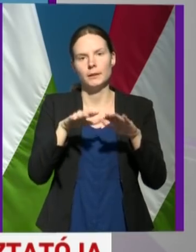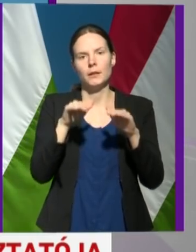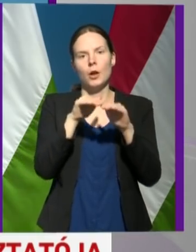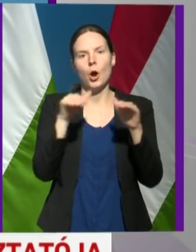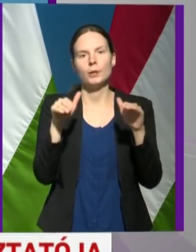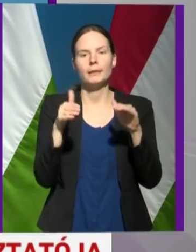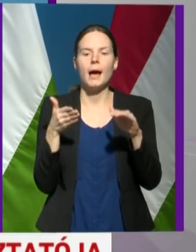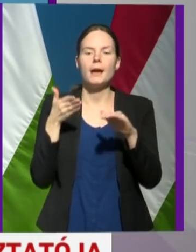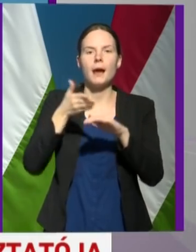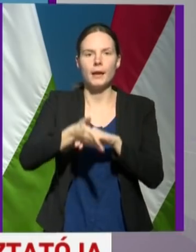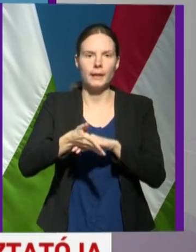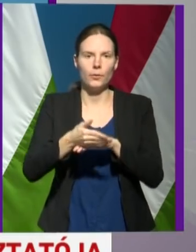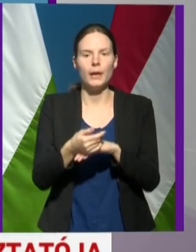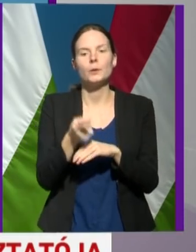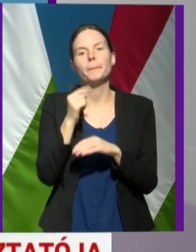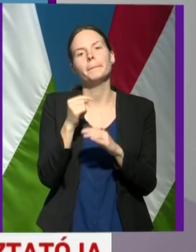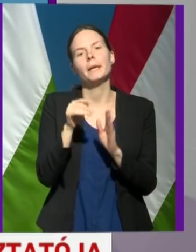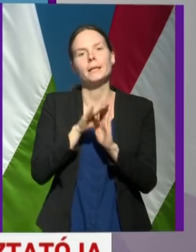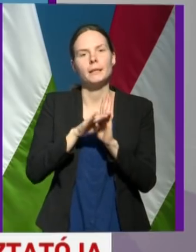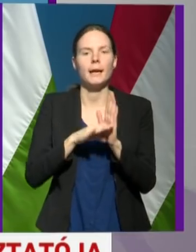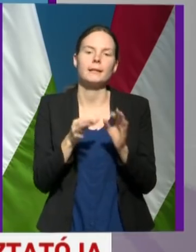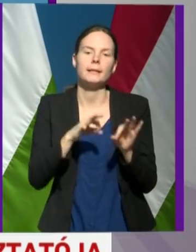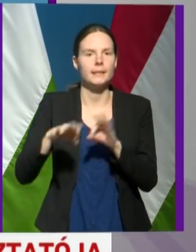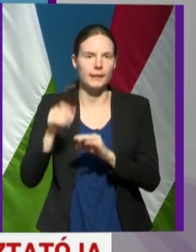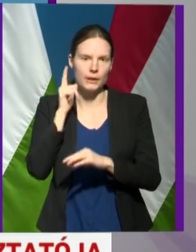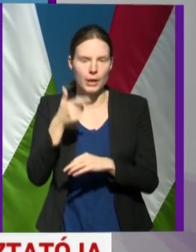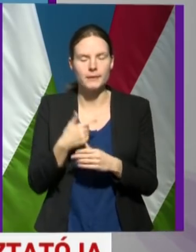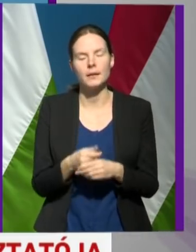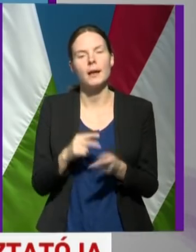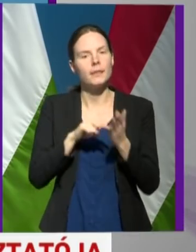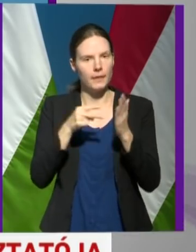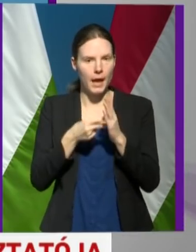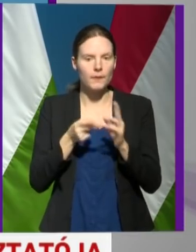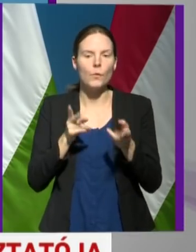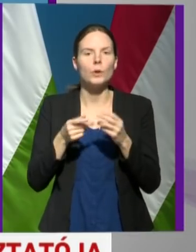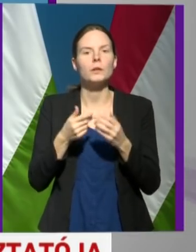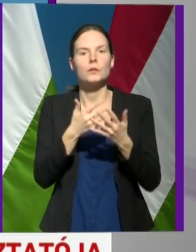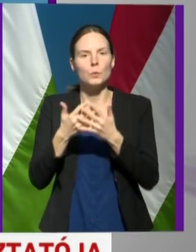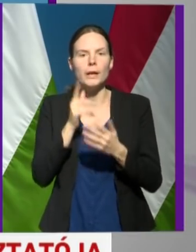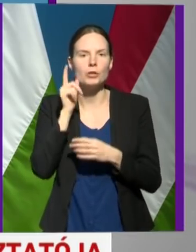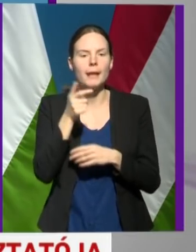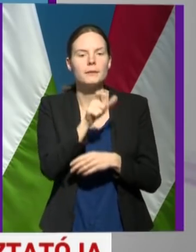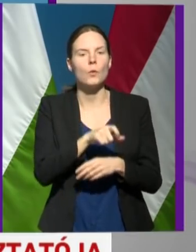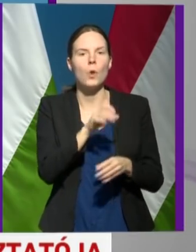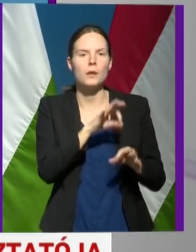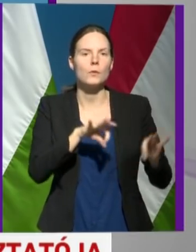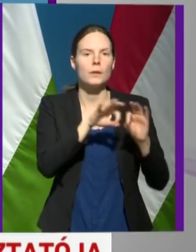bevezetettő intézkedéseket. Terveink szerint szűrni fogjuk az Olaszországból érkező utasokat.